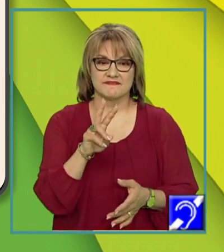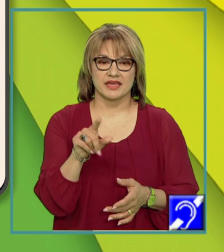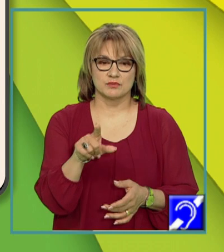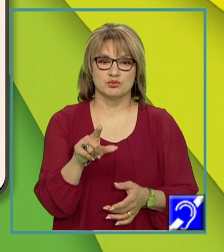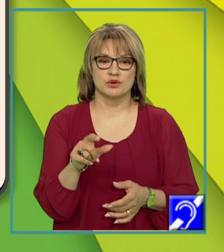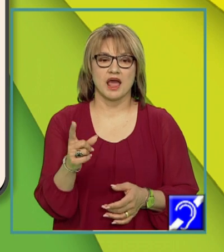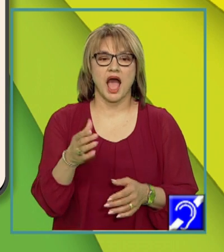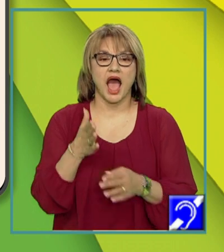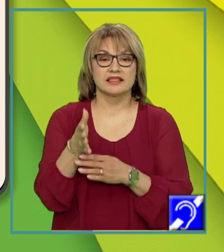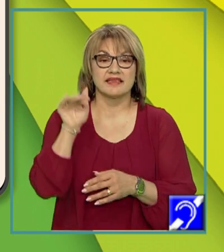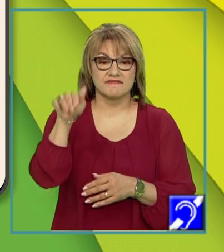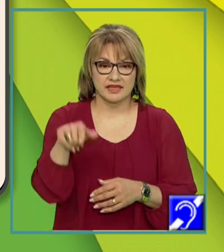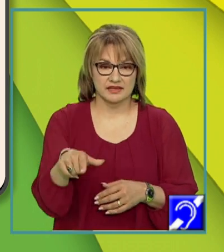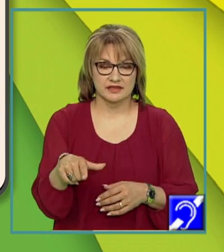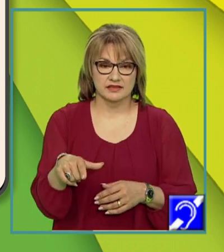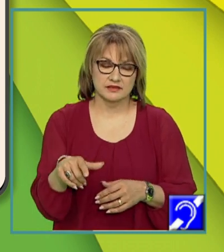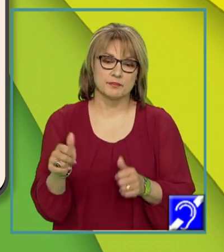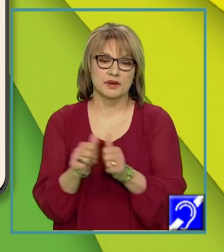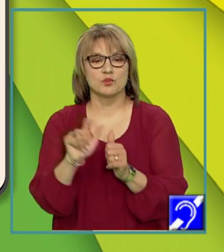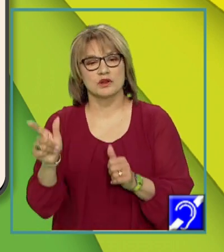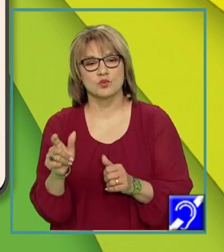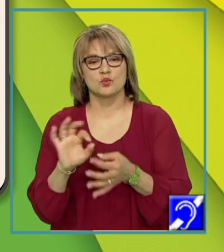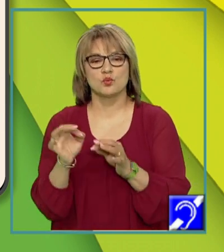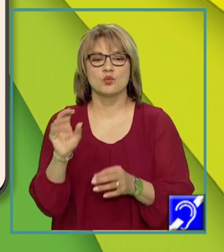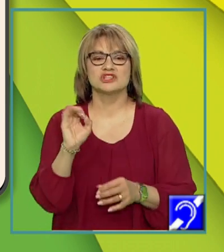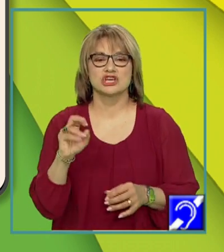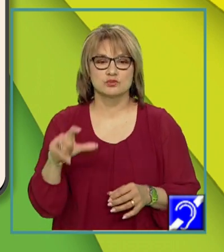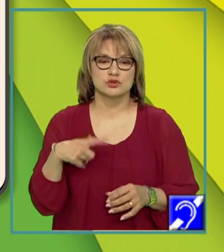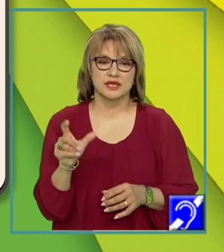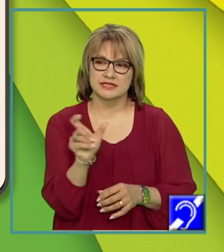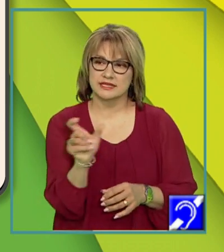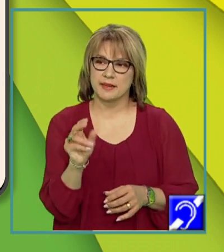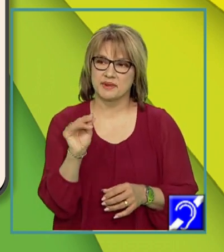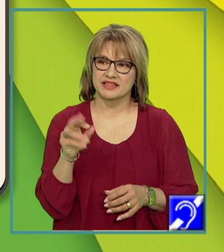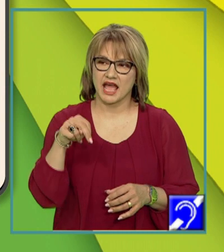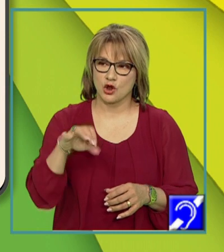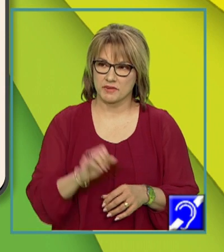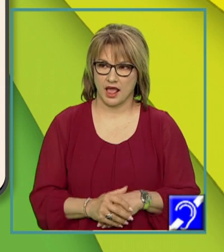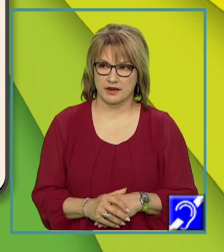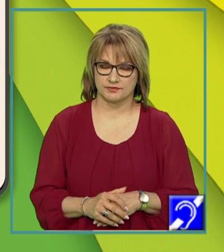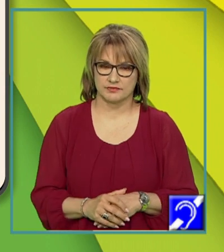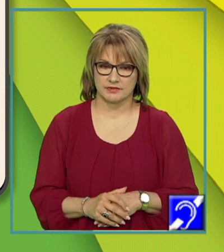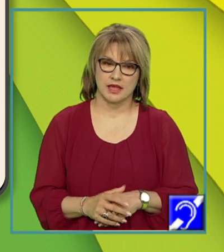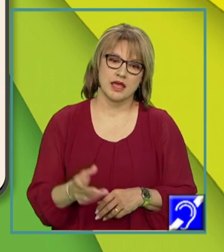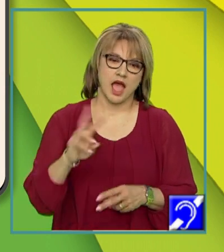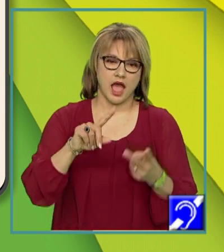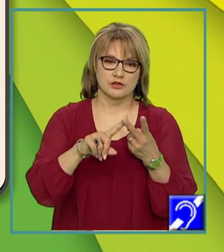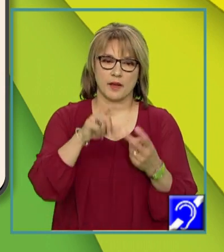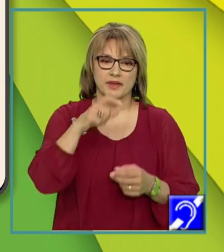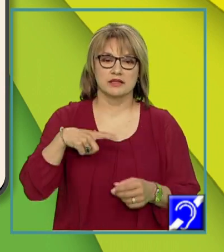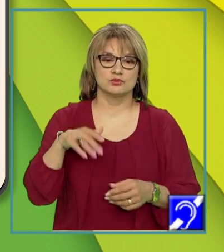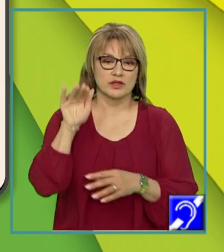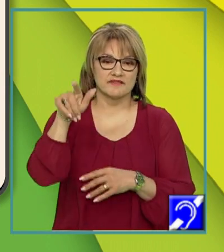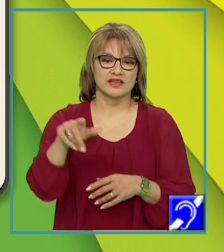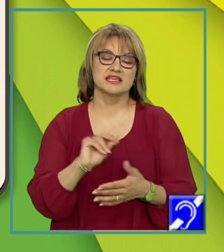cu numele predicativ cenușiu, formează un predicat nominal. Băiatul a devenit scritor. A devenit este